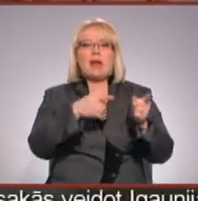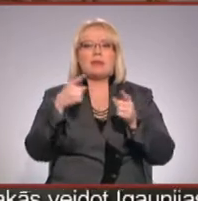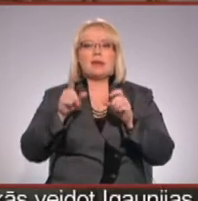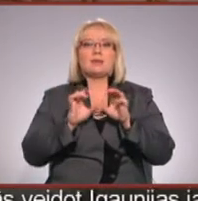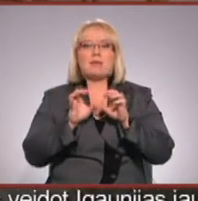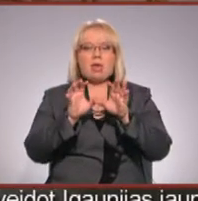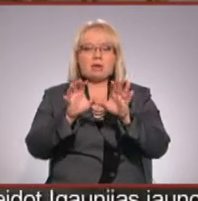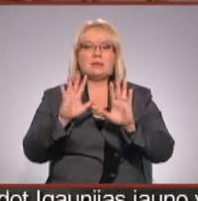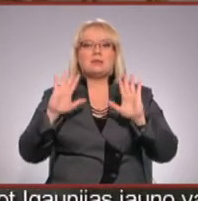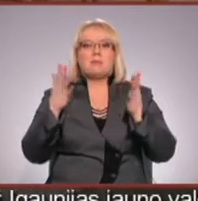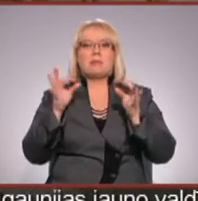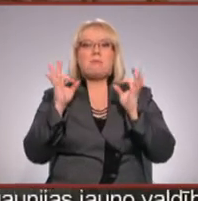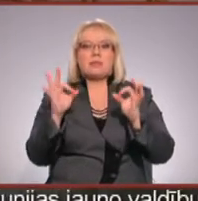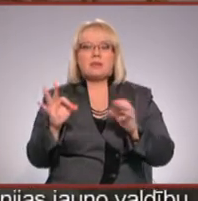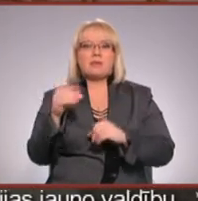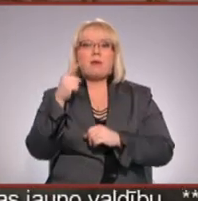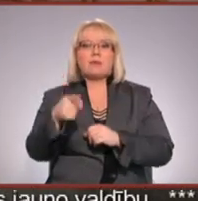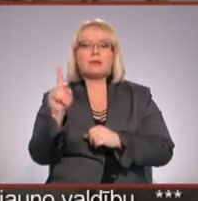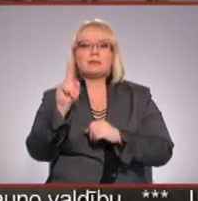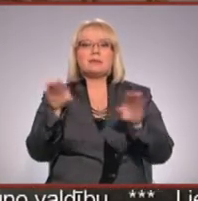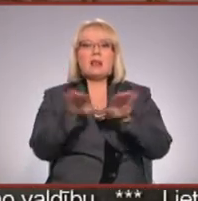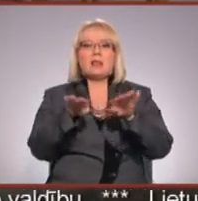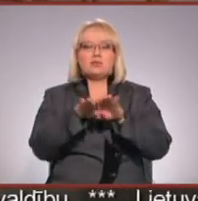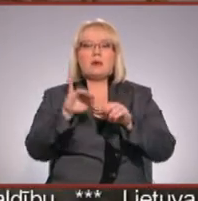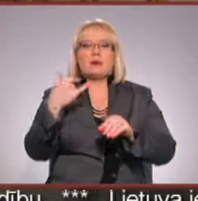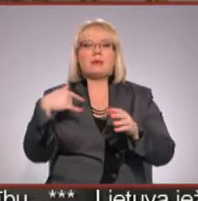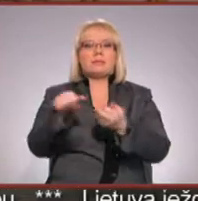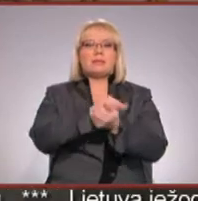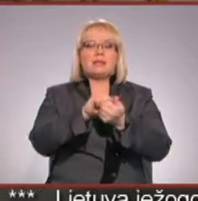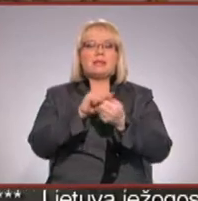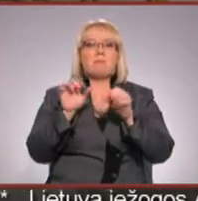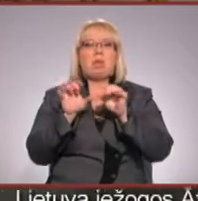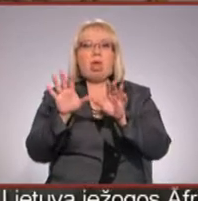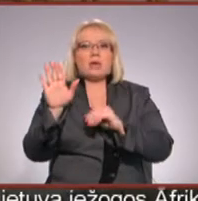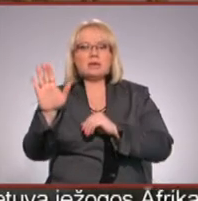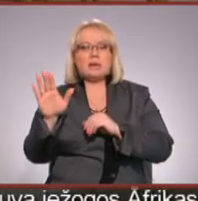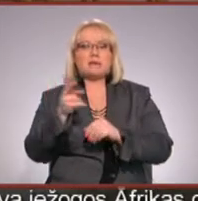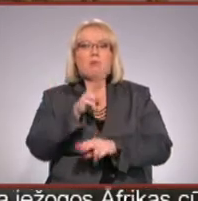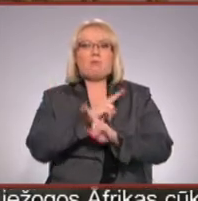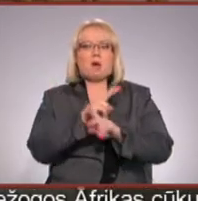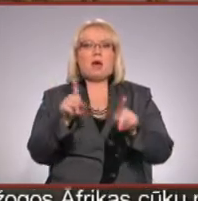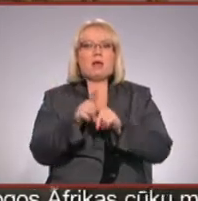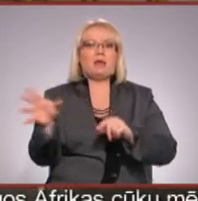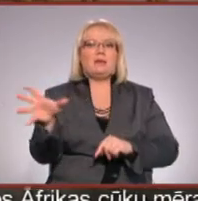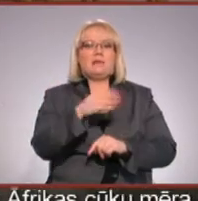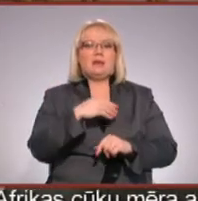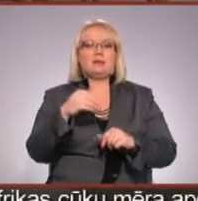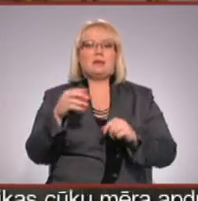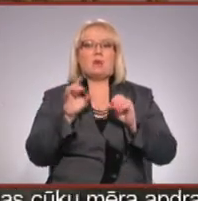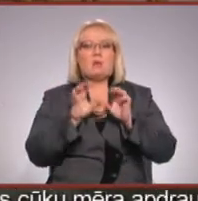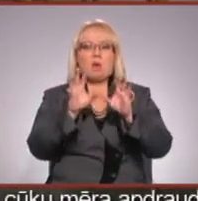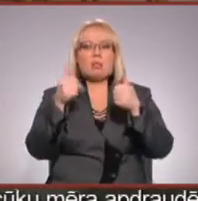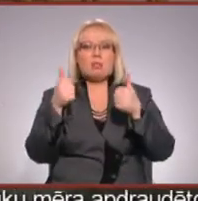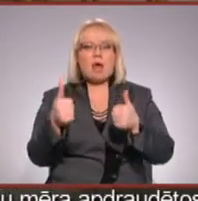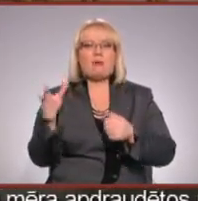ērces, bet īstenībā, kas ir salīdzinājumā, ja mēs iznīcinam ērces, ja bojā iet arī visi labie kukāņi,